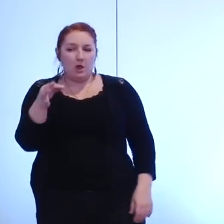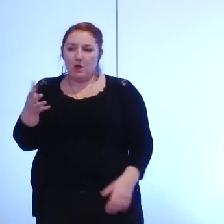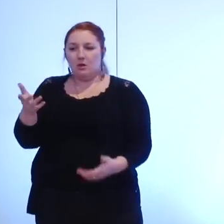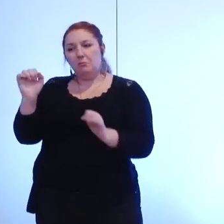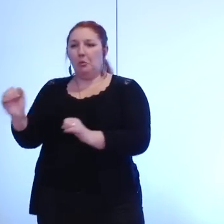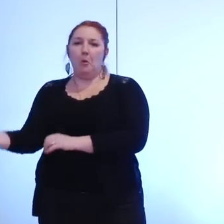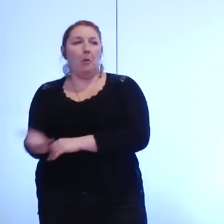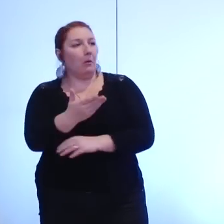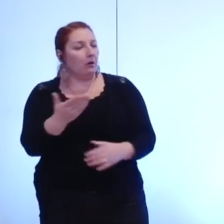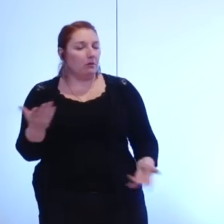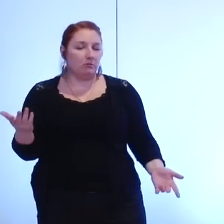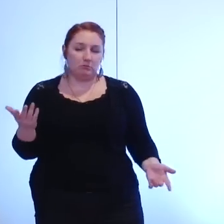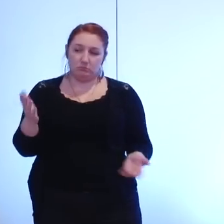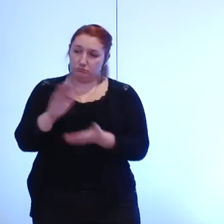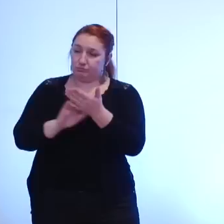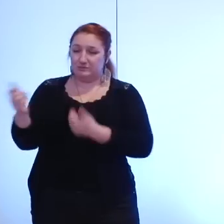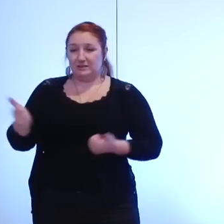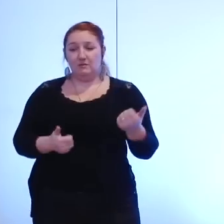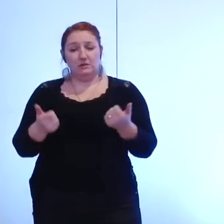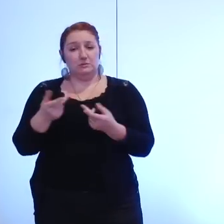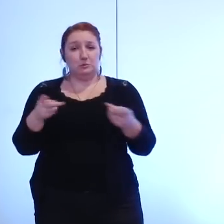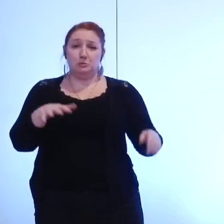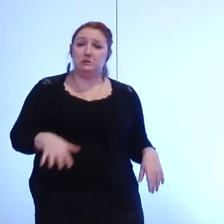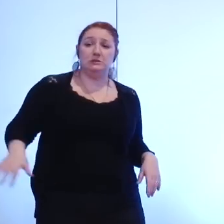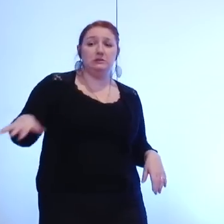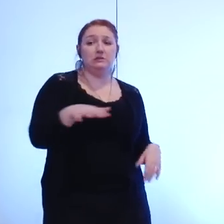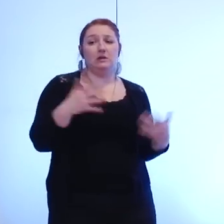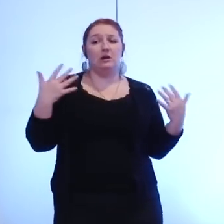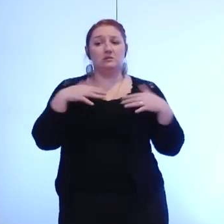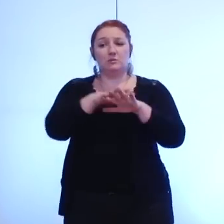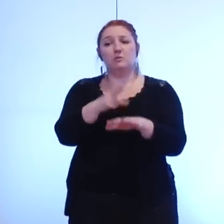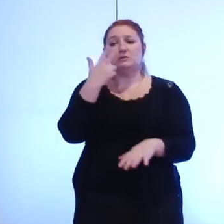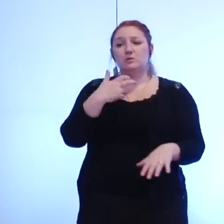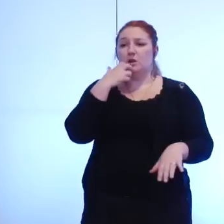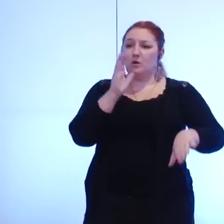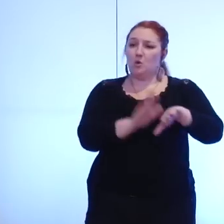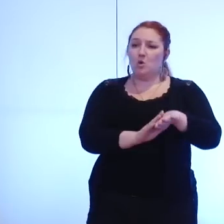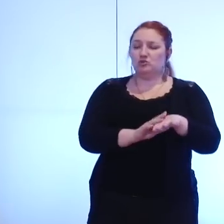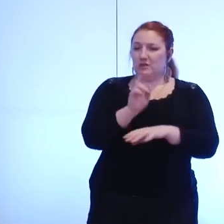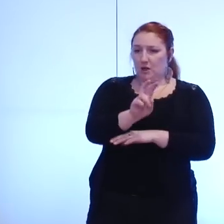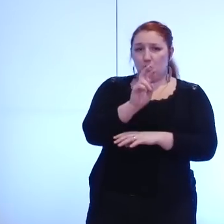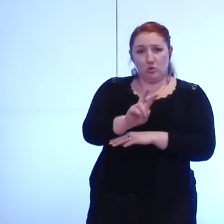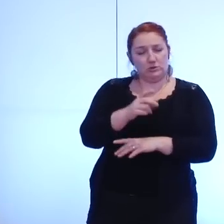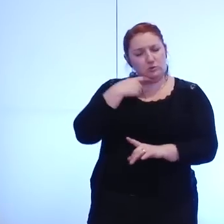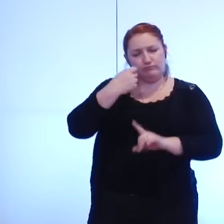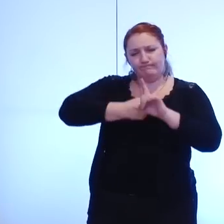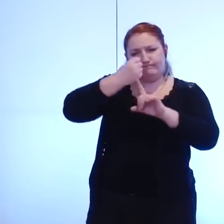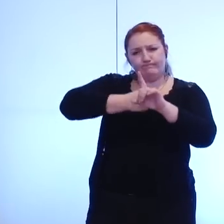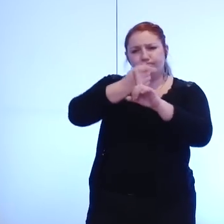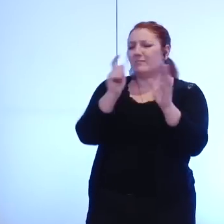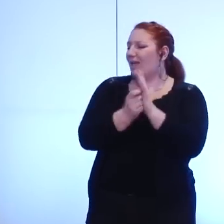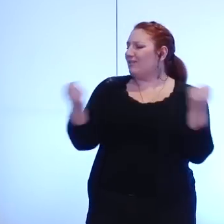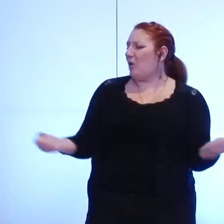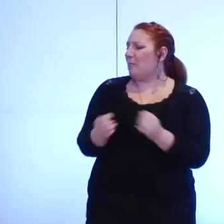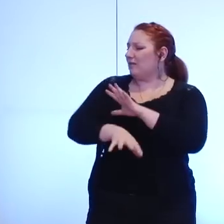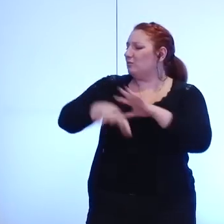les services publics locaux justement le rassemblement citoyen de la gauche et des écologistes en a fait l'un des axes majeurs de sa campagne lors de la campagne électorale